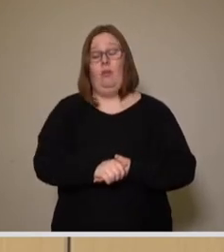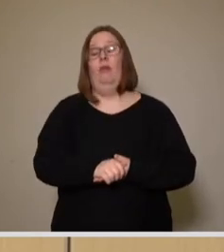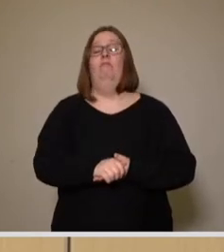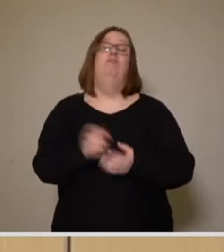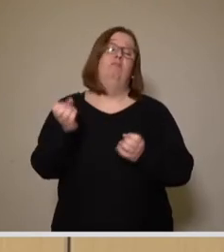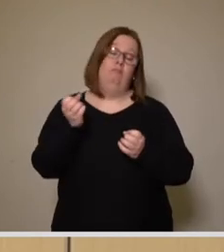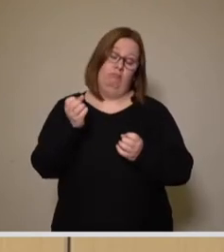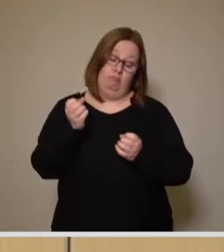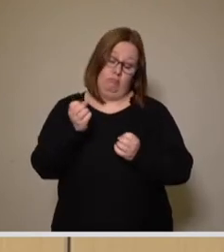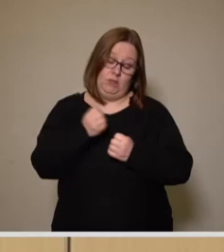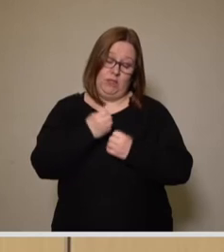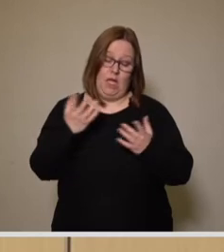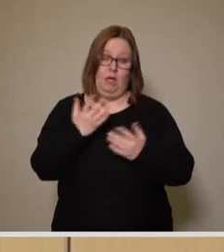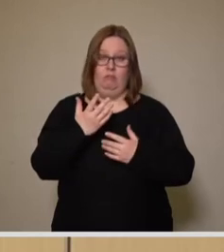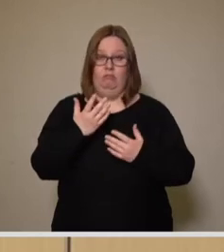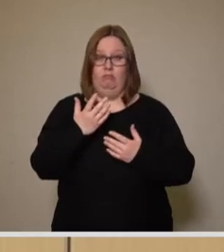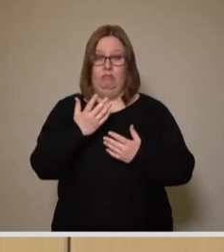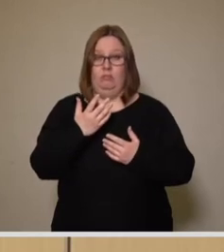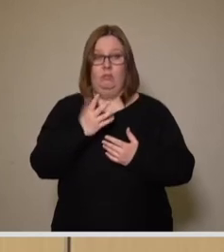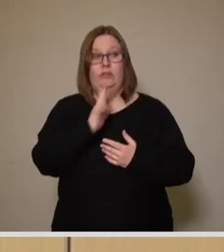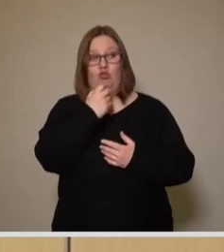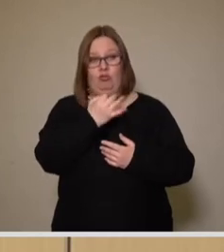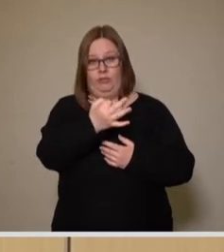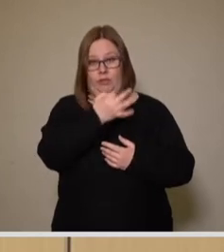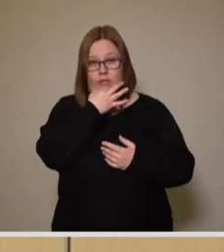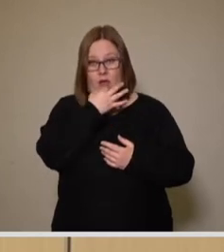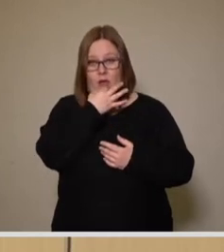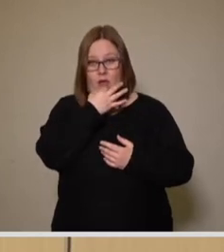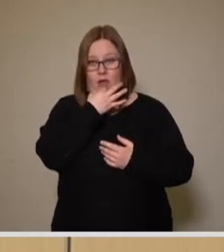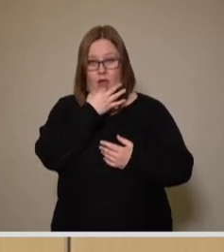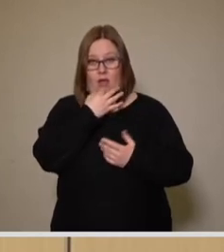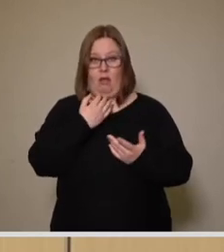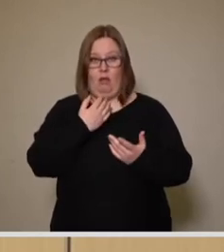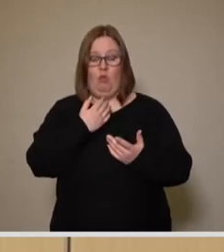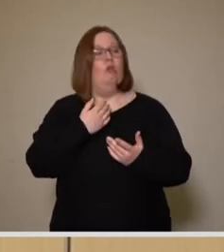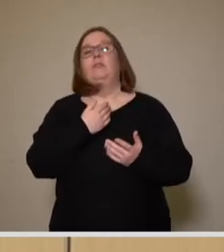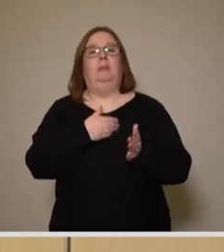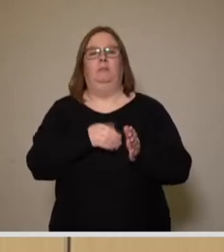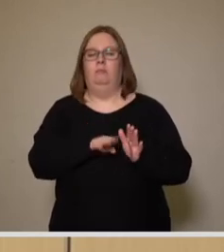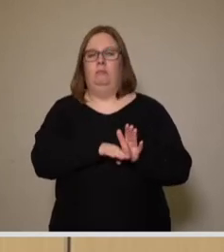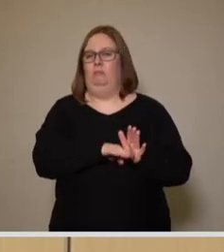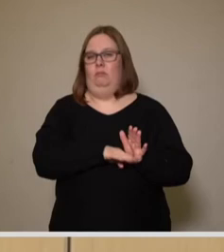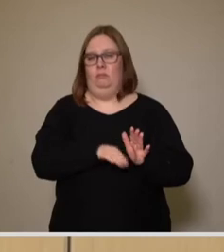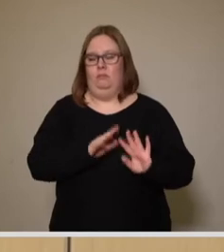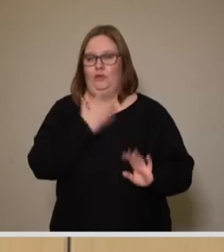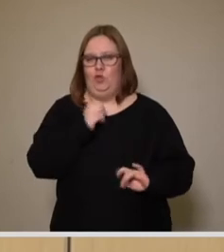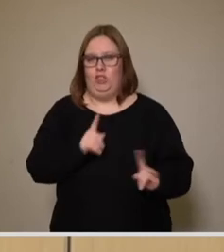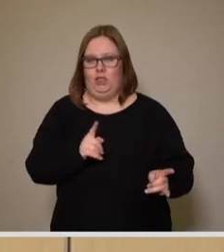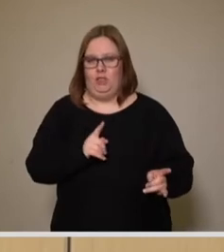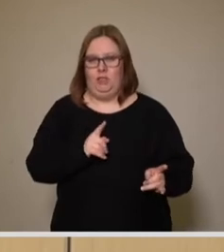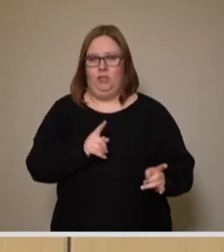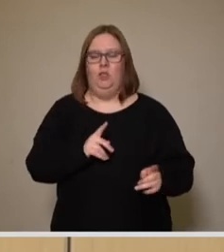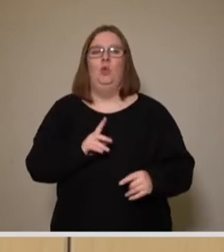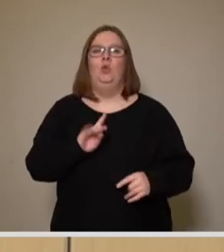wollen wir Sie mit Ihrer Frage nicht abtropfen lassen und haben